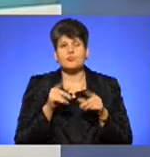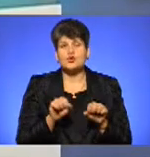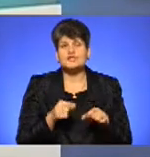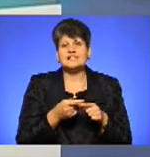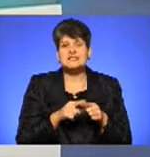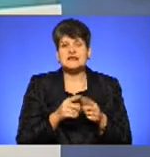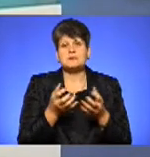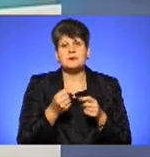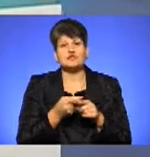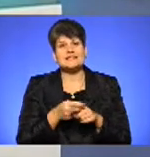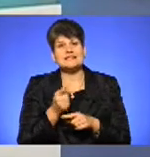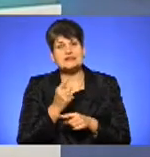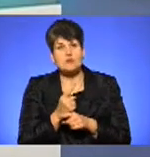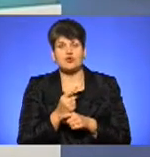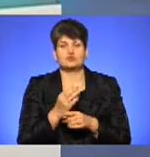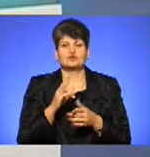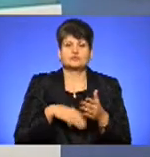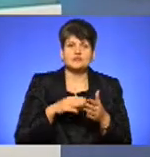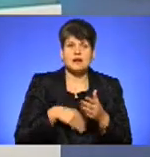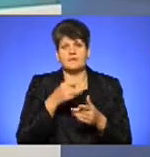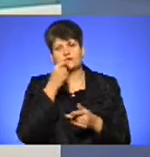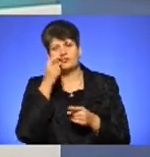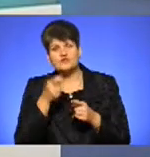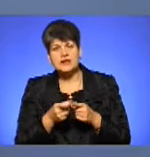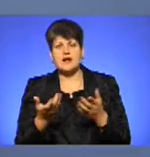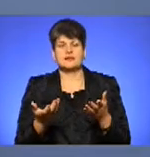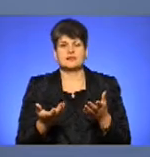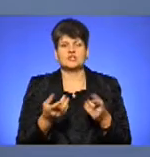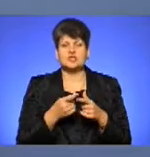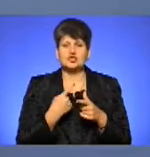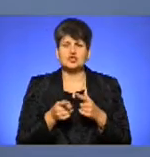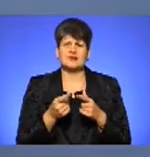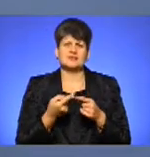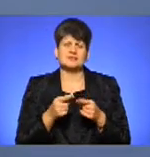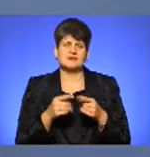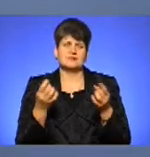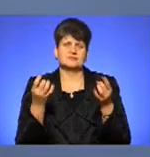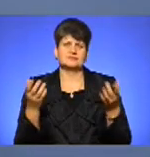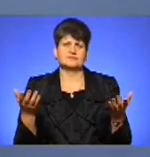справді заборона, і певні санкції, і відповідальність? Чи, в принципі, символічно як